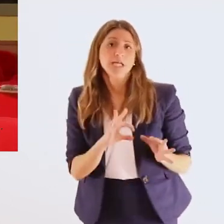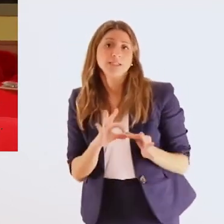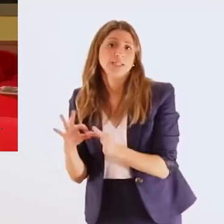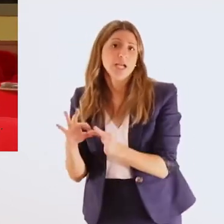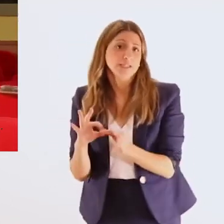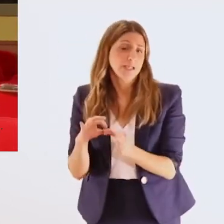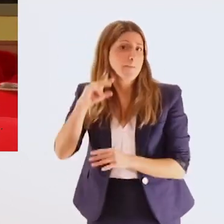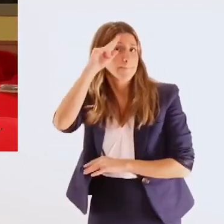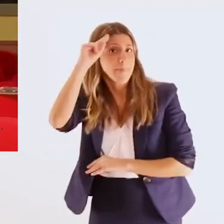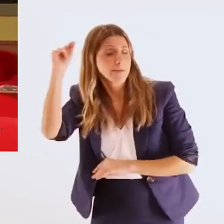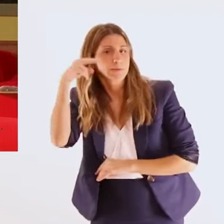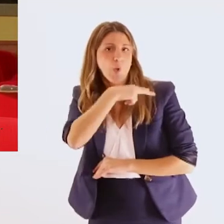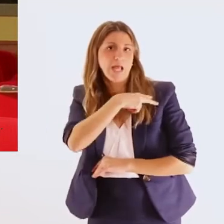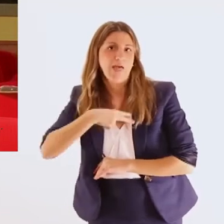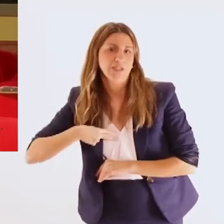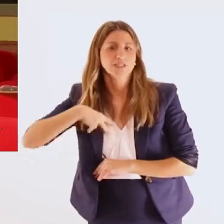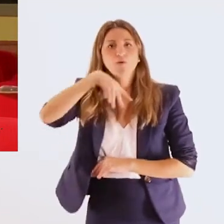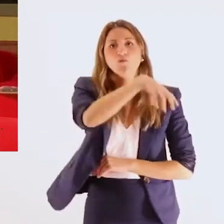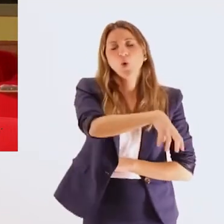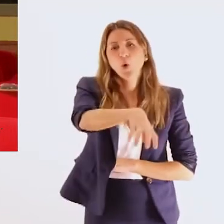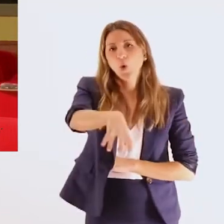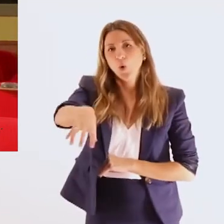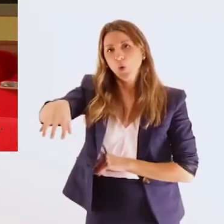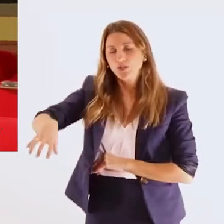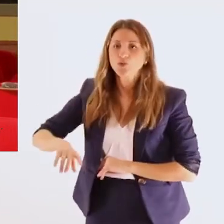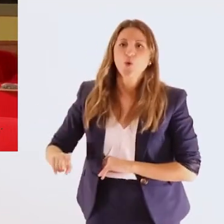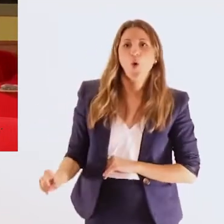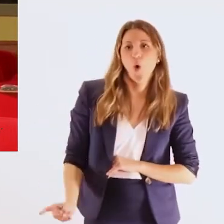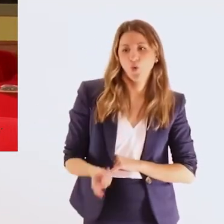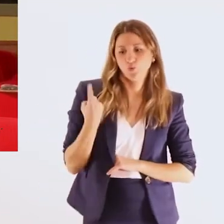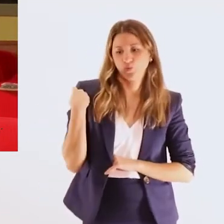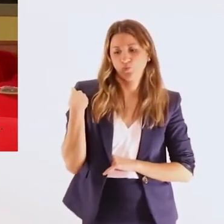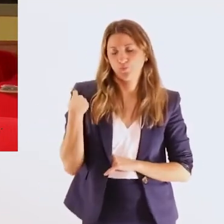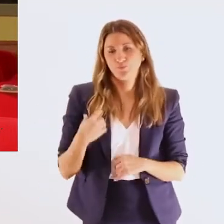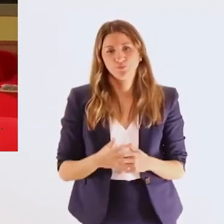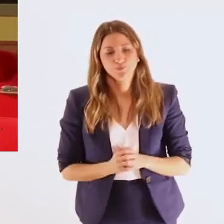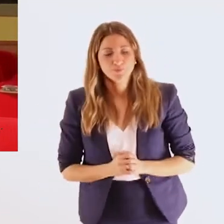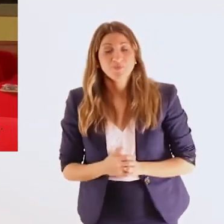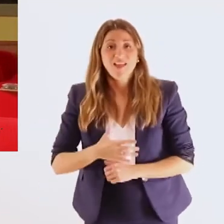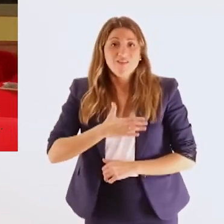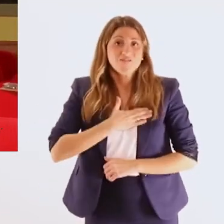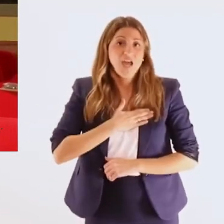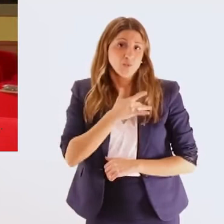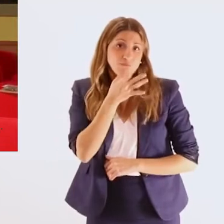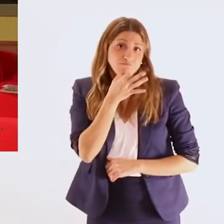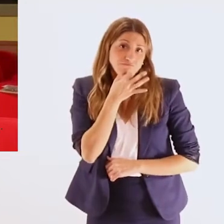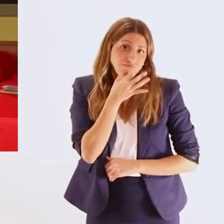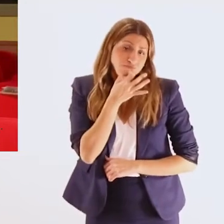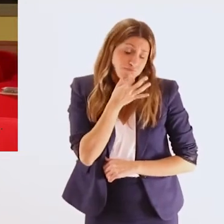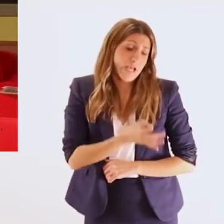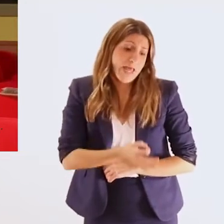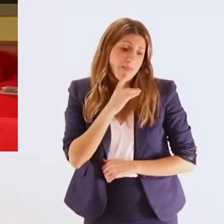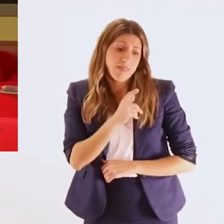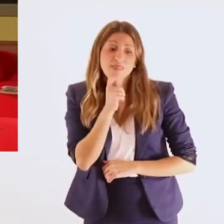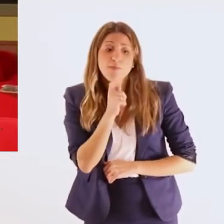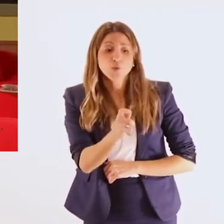που παράγουμε γνώση Γνώση που προέρχεται από το ίδιο το αναπηρικό κίνημα